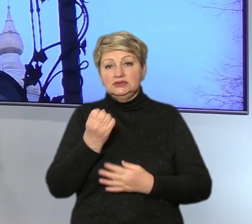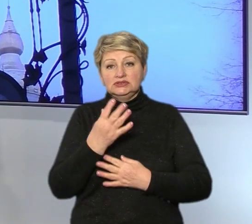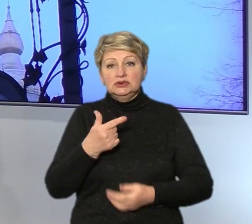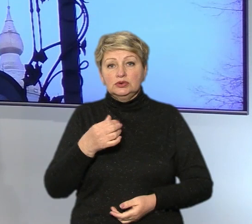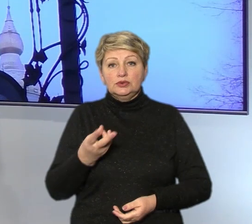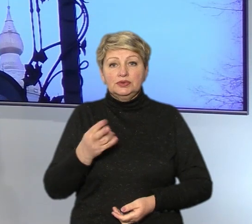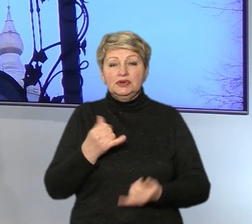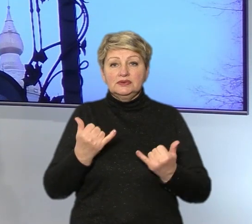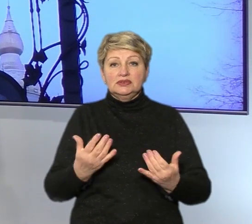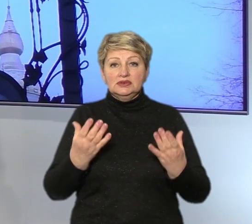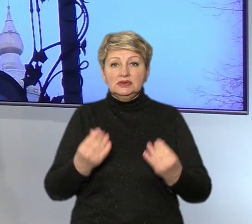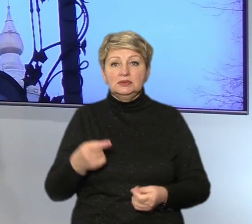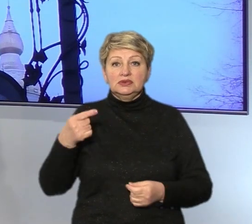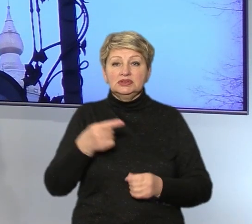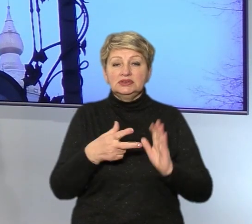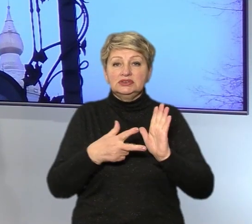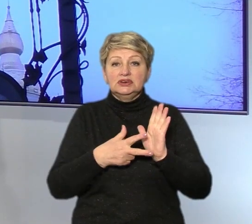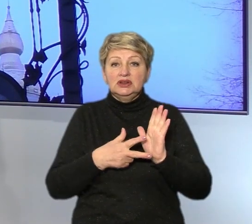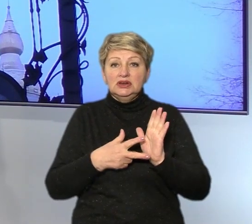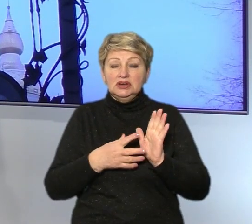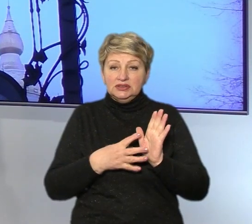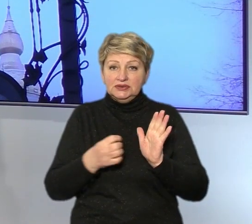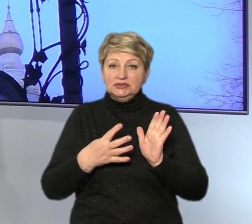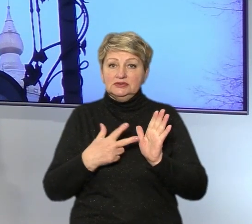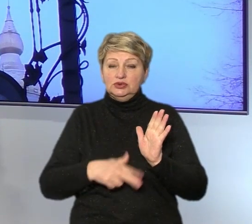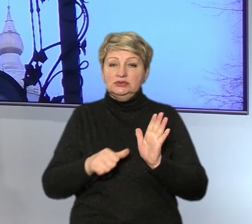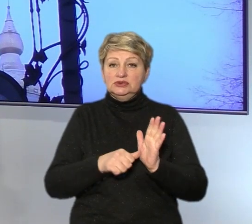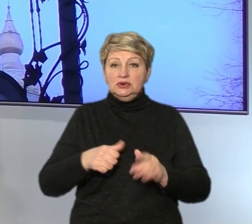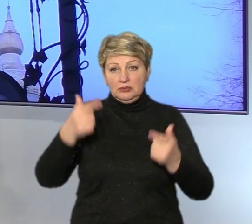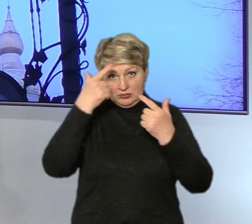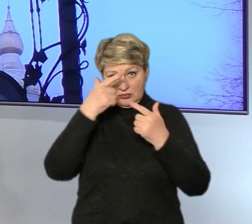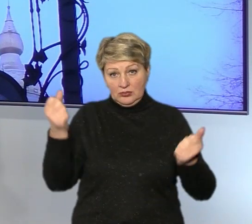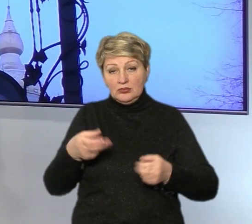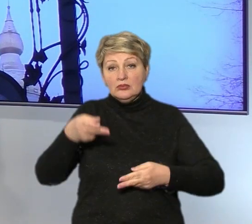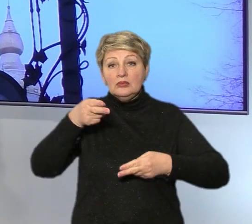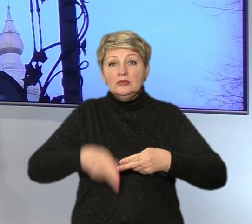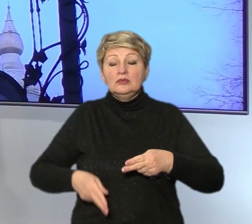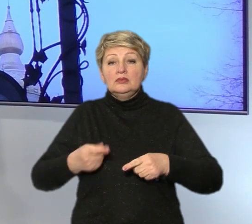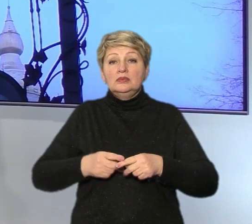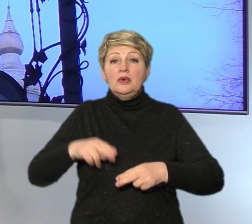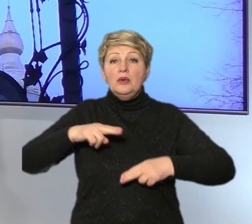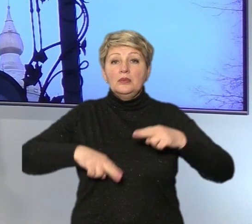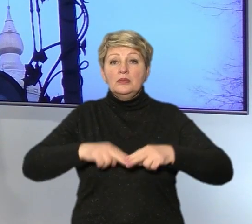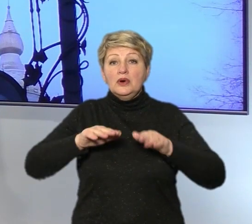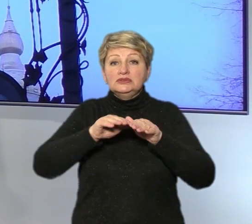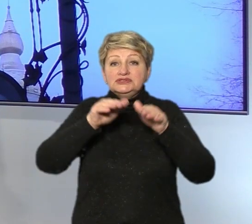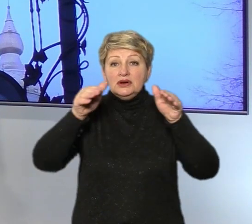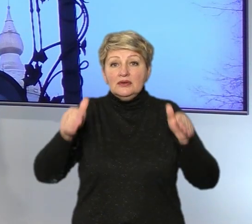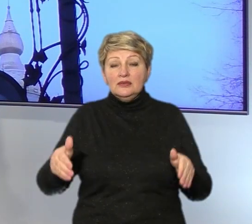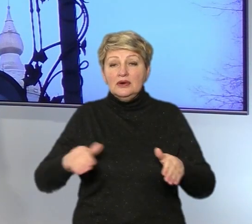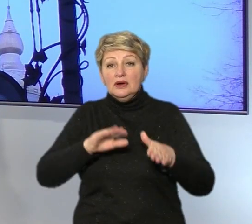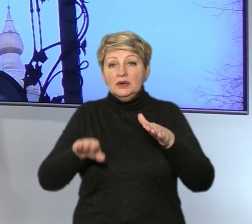У цей день 1986-го повідомили про завершення будівництва саркофага над зруйнованим четвертим